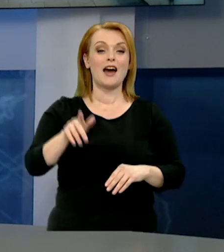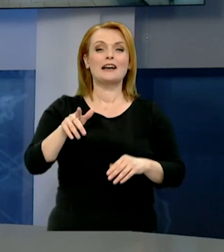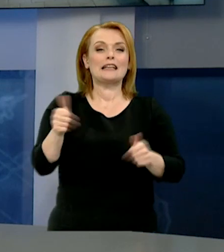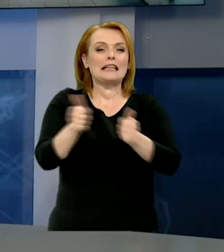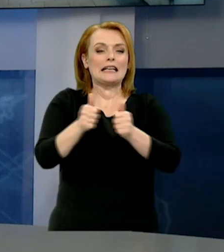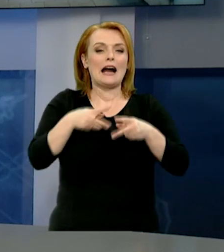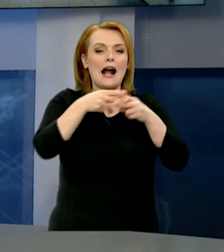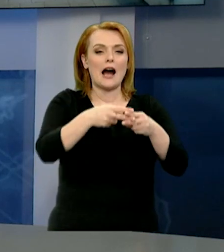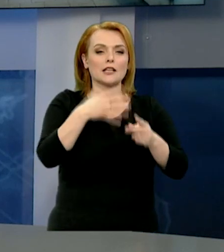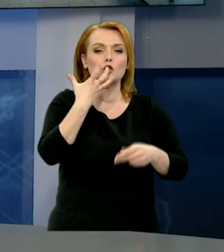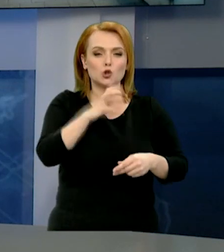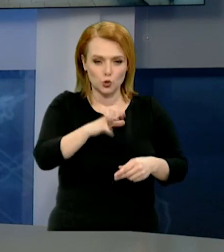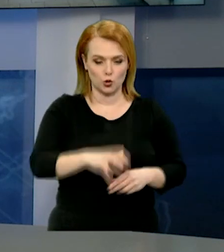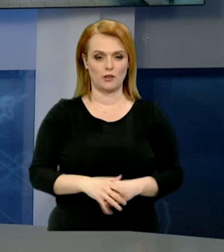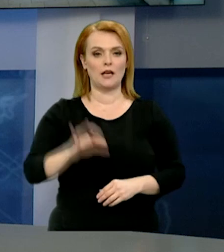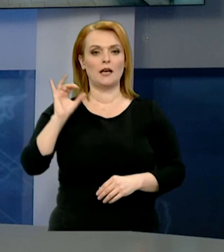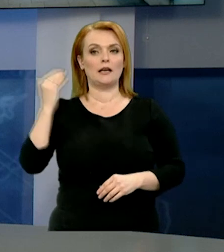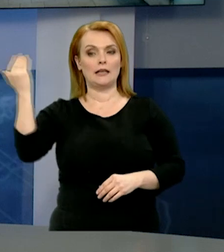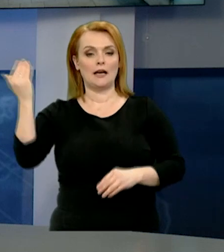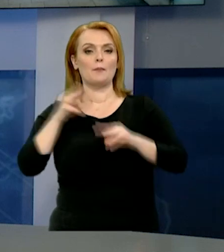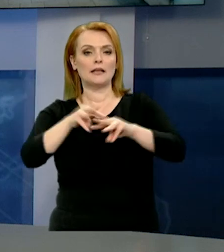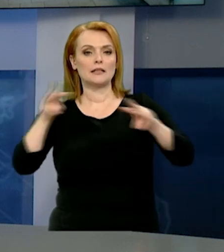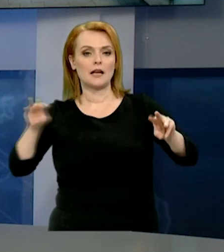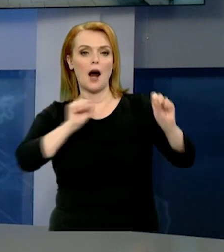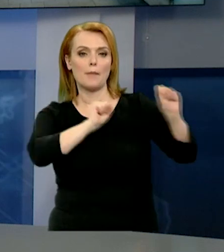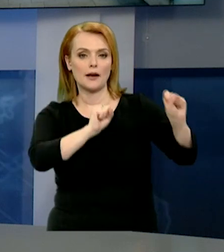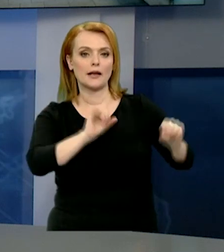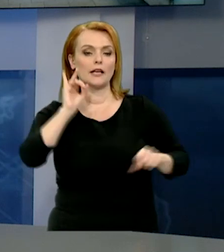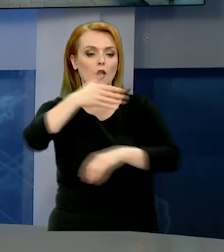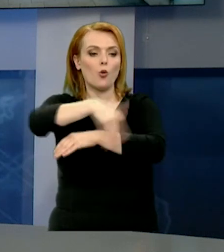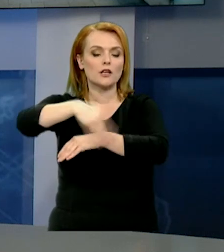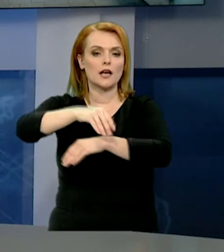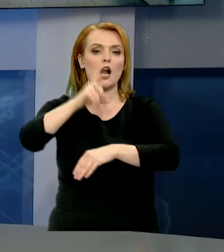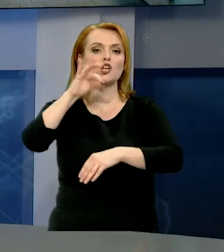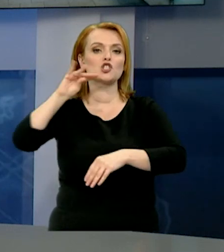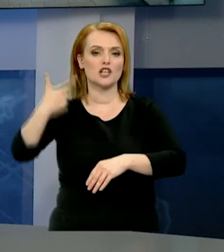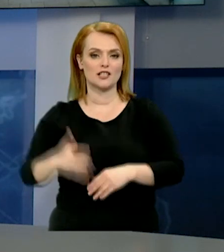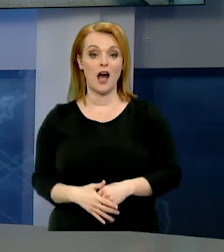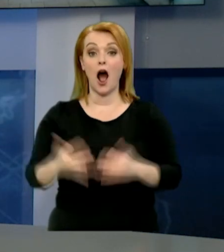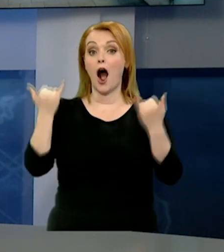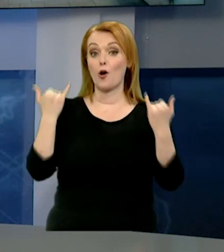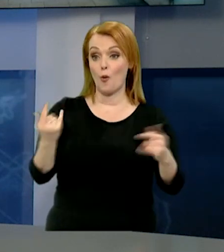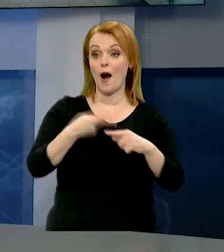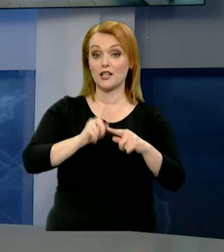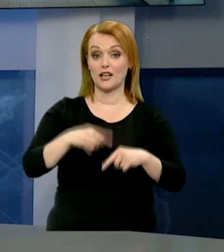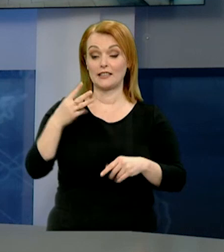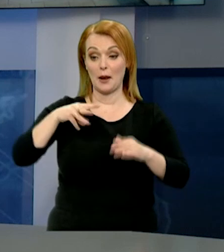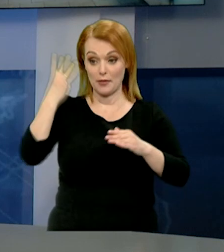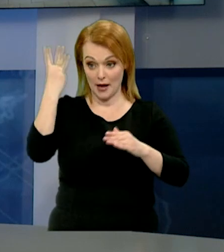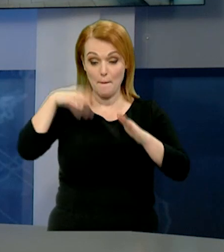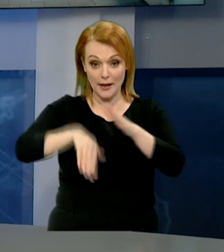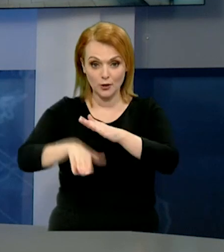subterană din preajma Gărie Auto de Sud, a Ministerului Apărării și șoseaua Hâncești. Acum, cele trei pietonale sunt de